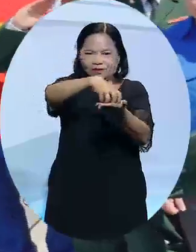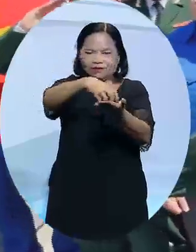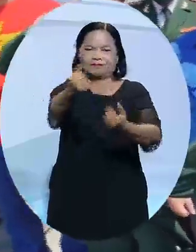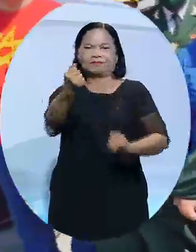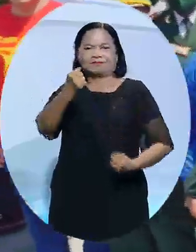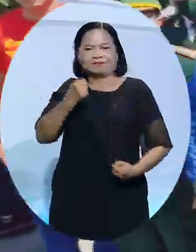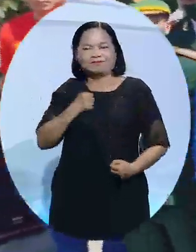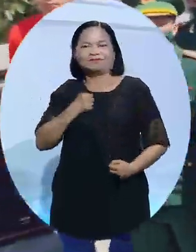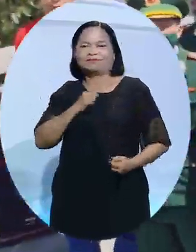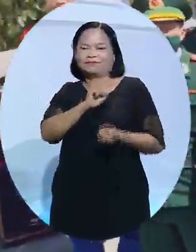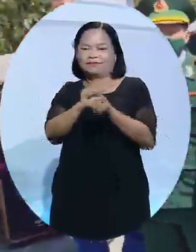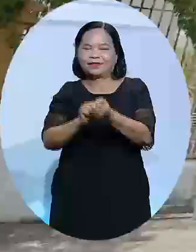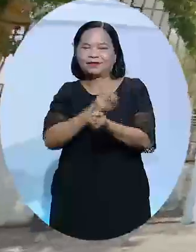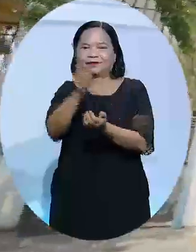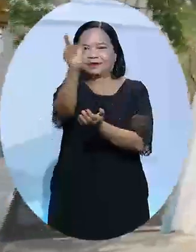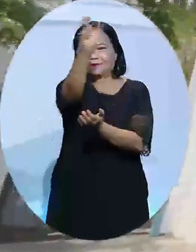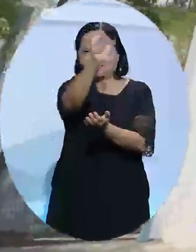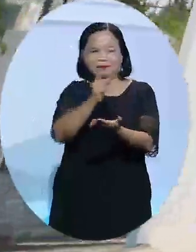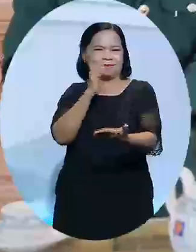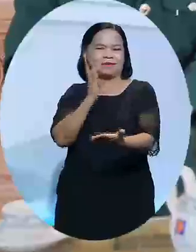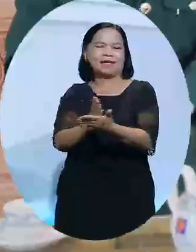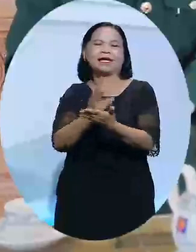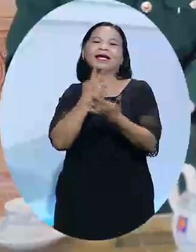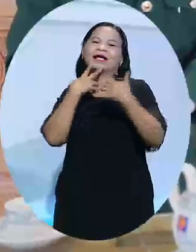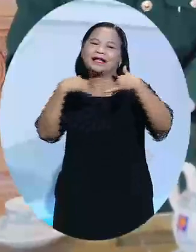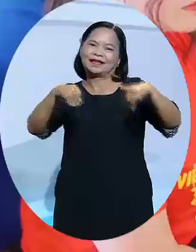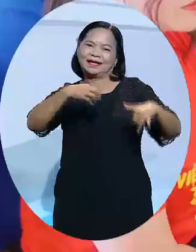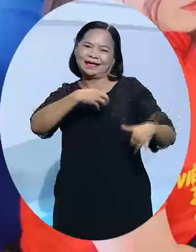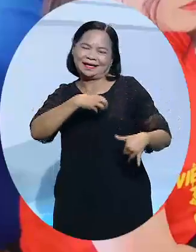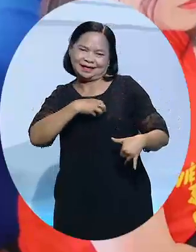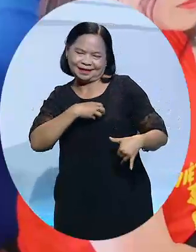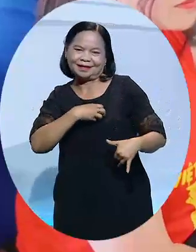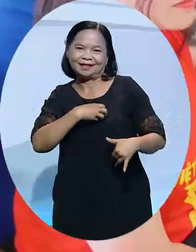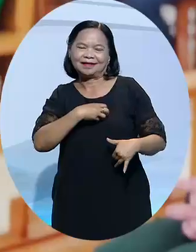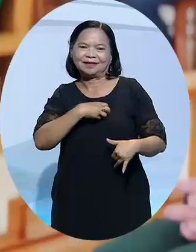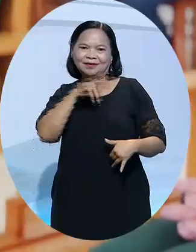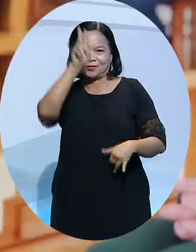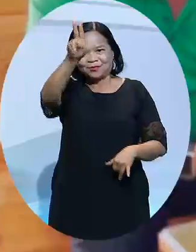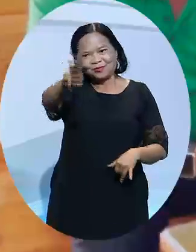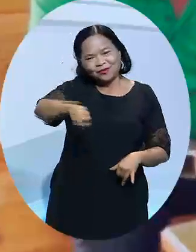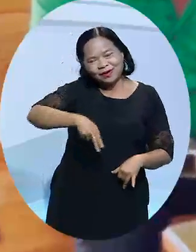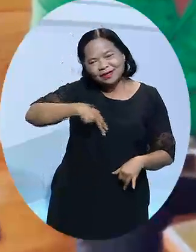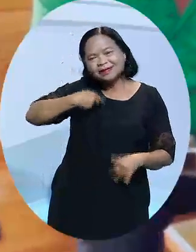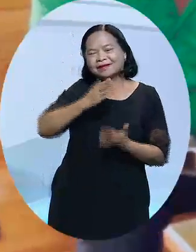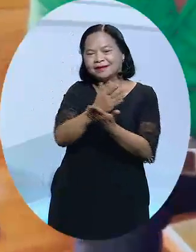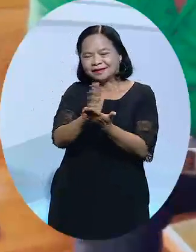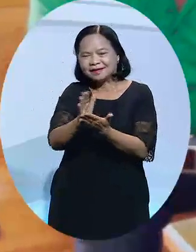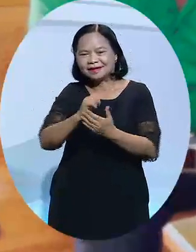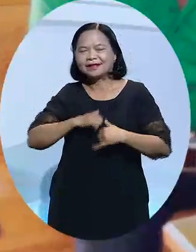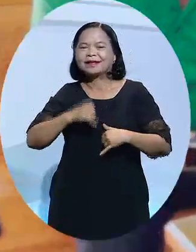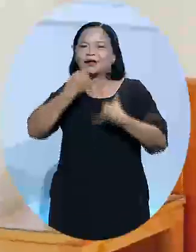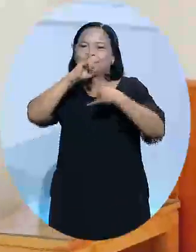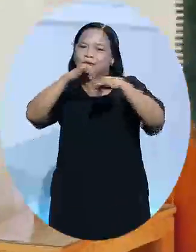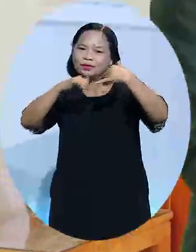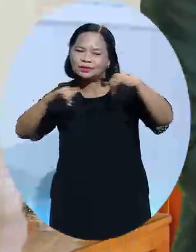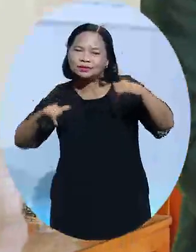chương trình tháng 3 biên giới của Trung ương Đoàn Thanh niên Cộng sản Hồ Chí Minh phát động, đồng thời thể hiện sự quan tâm, sẻ chia của các thầy thú trẻ TP